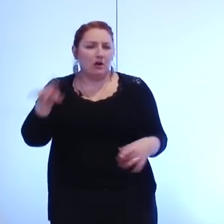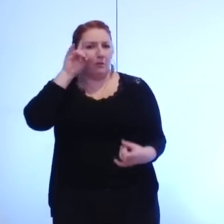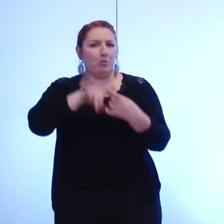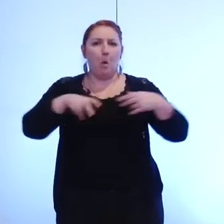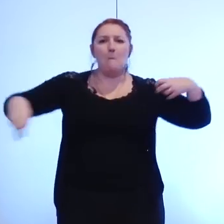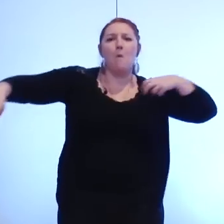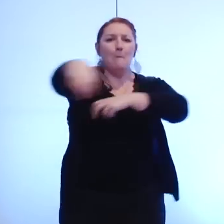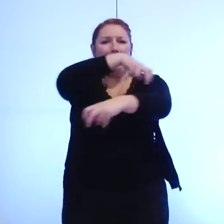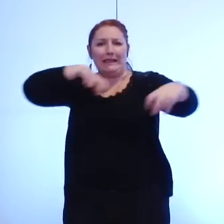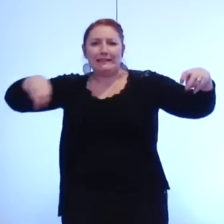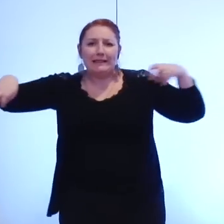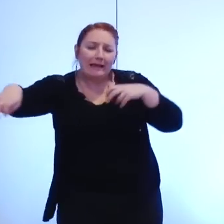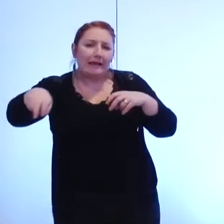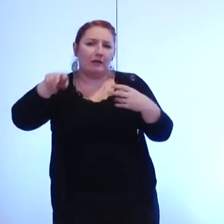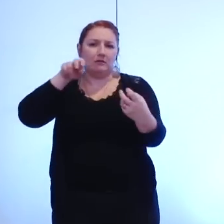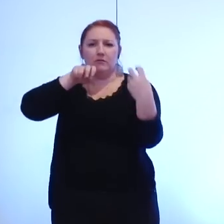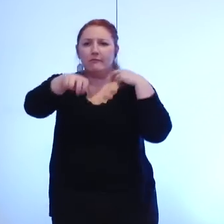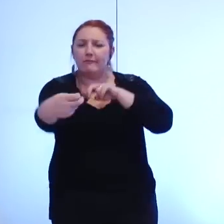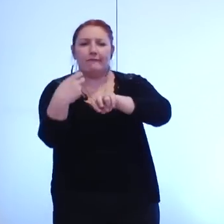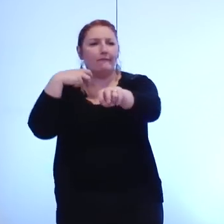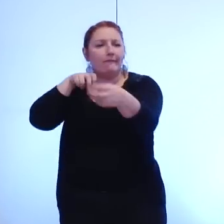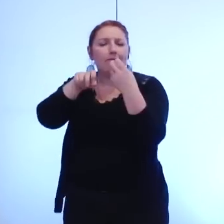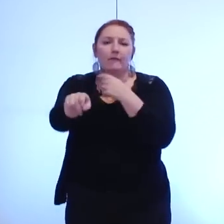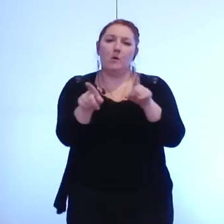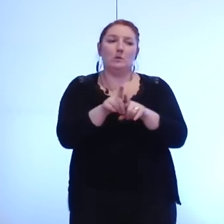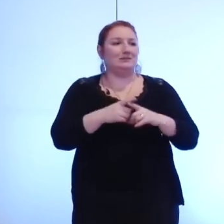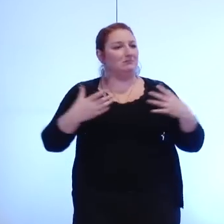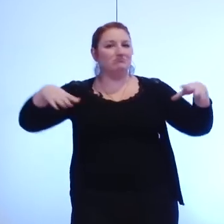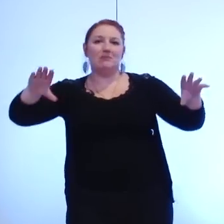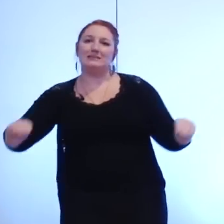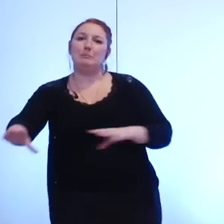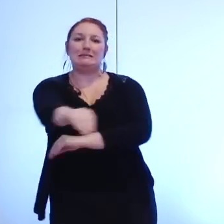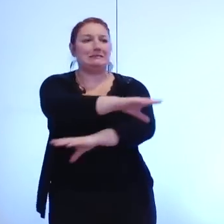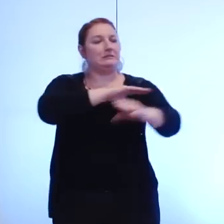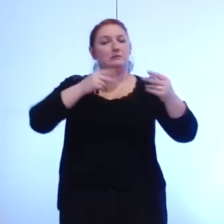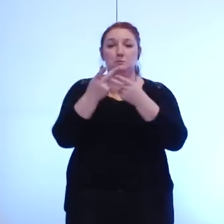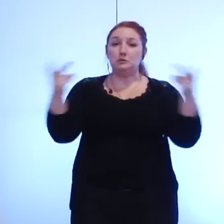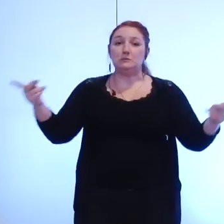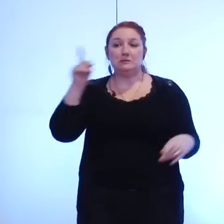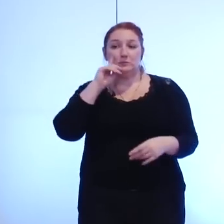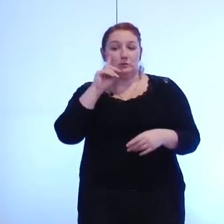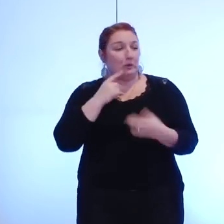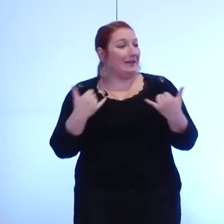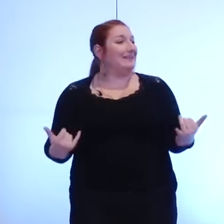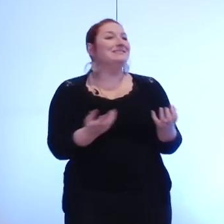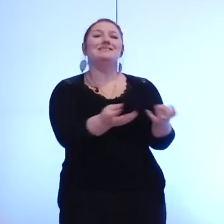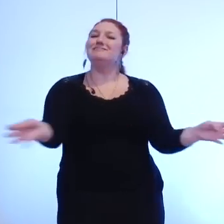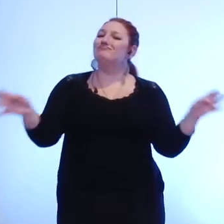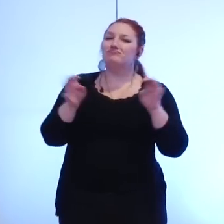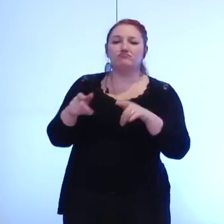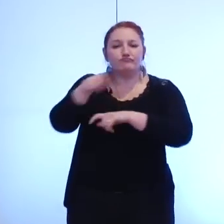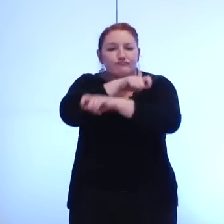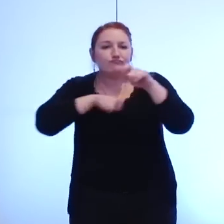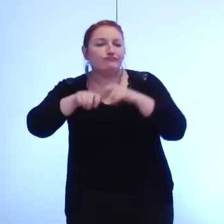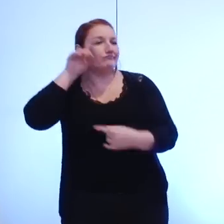et les espaces publics parce que dans Sainte-Enceinte quand nous parlons de voirie et de transfert de façade à